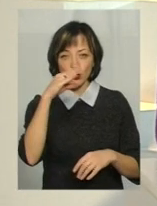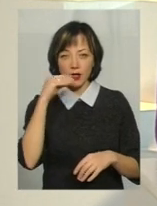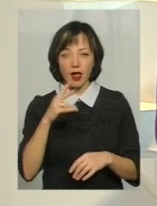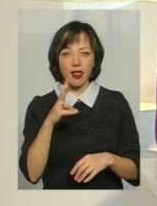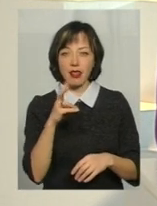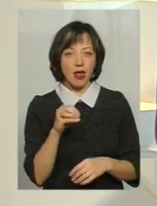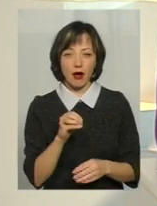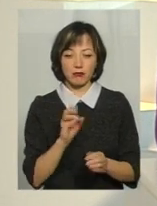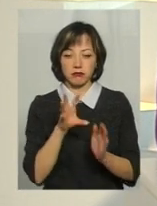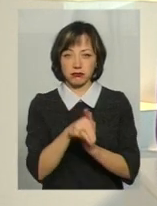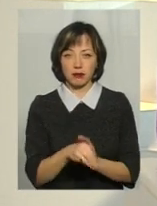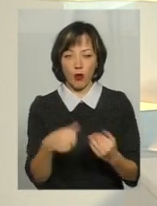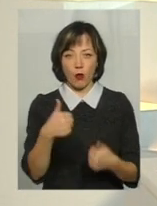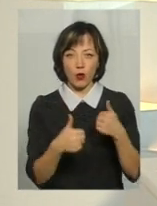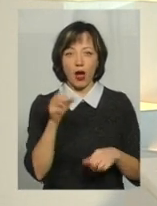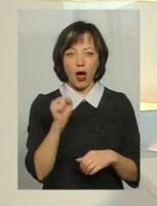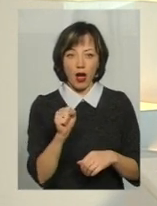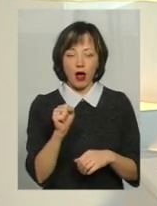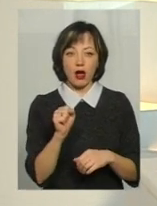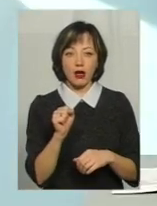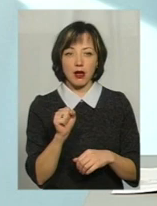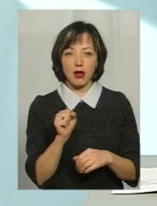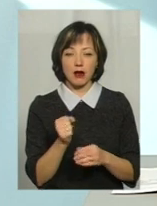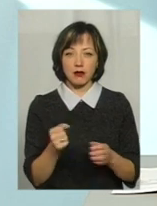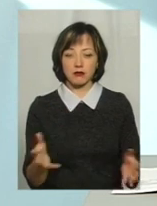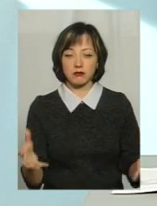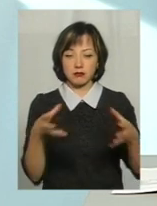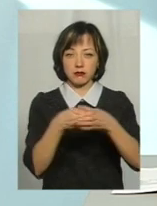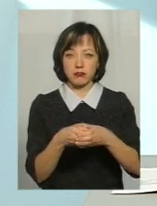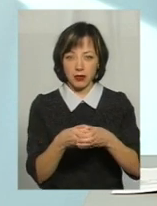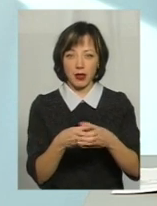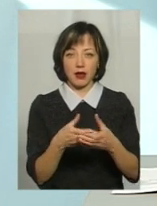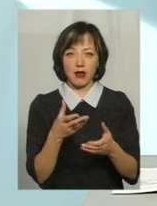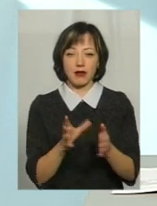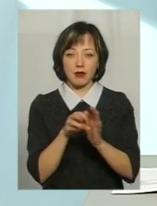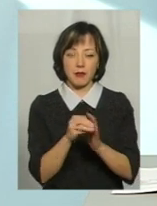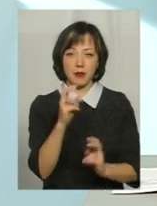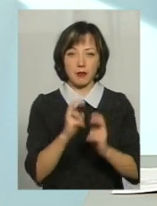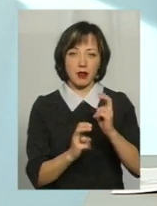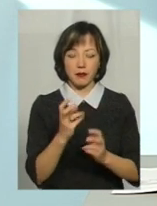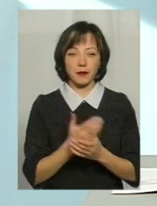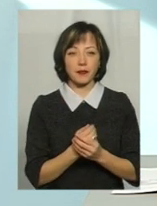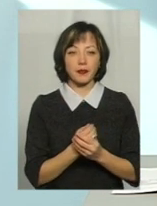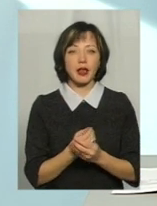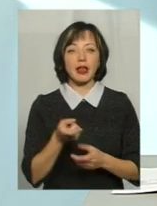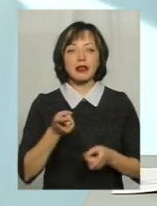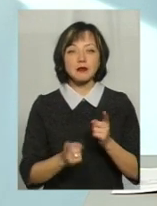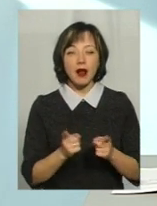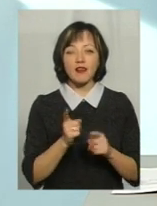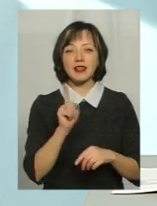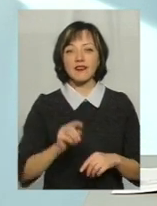вони не пішли на конкурс, а пішли на конкурс в складі певного товариства, підприємства? Ну, насправді, навіть ті